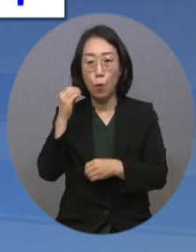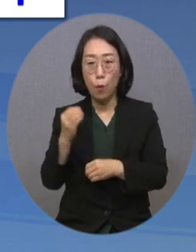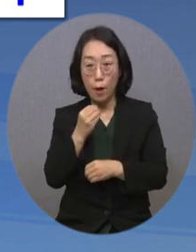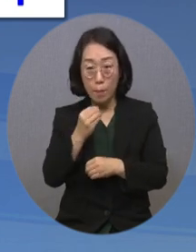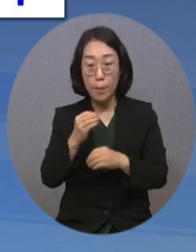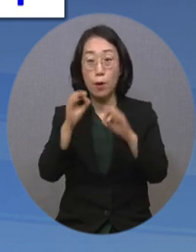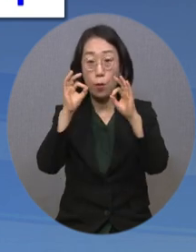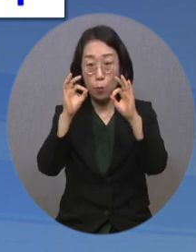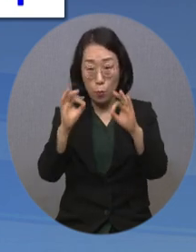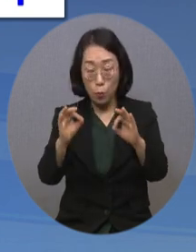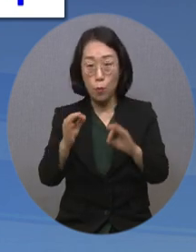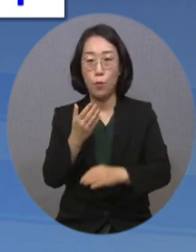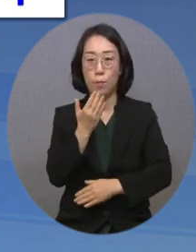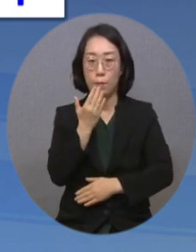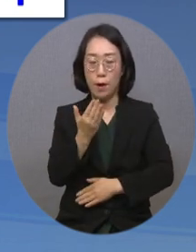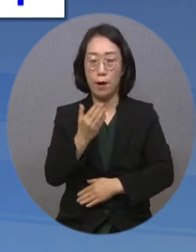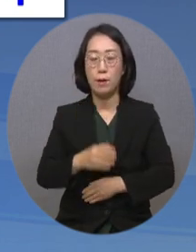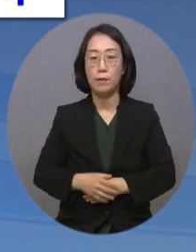홈페이지에서 확인할 수 있습니다. 밖의 자세한 사항은 웹페어 홈페이지에서